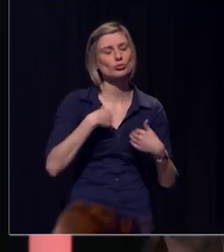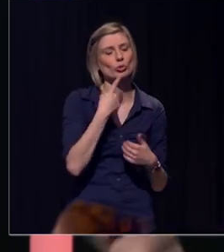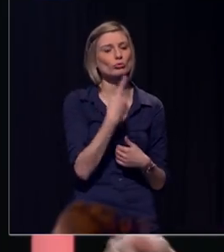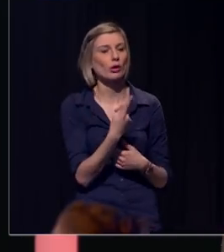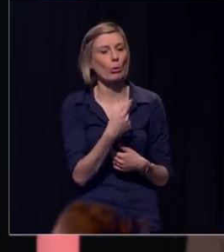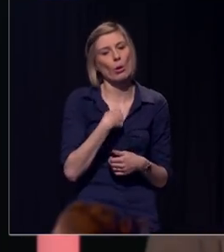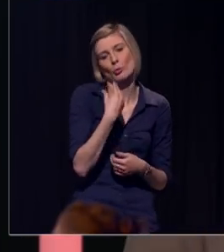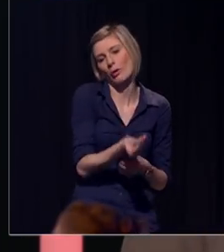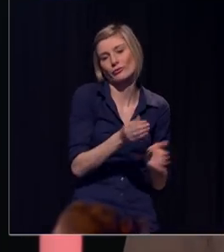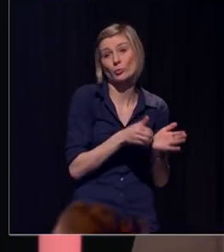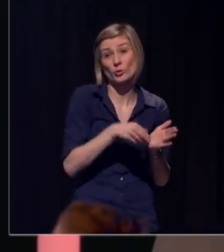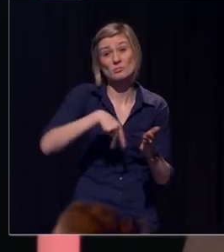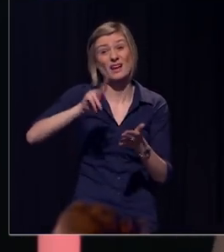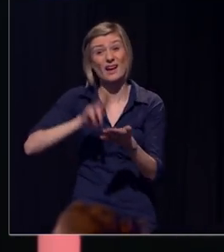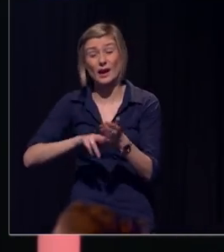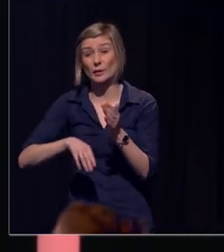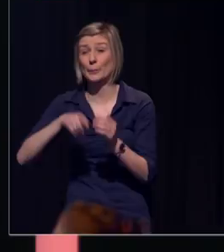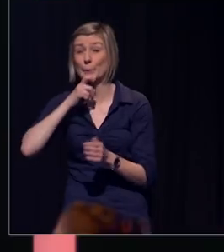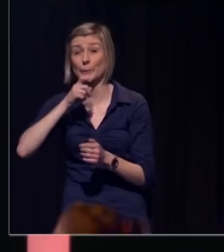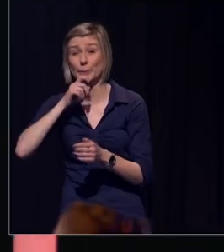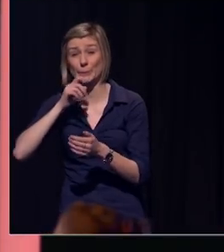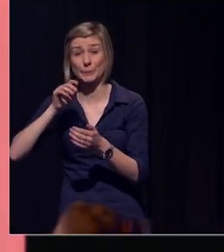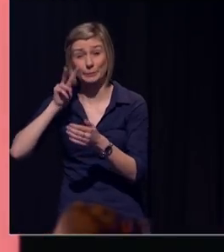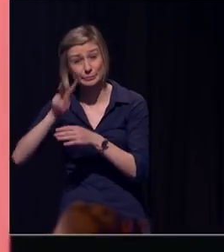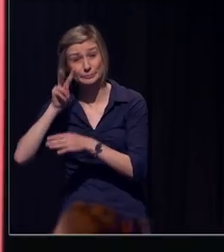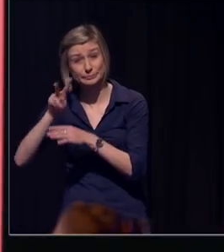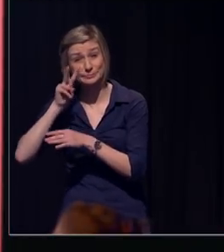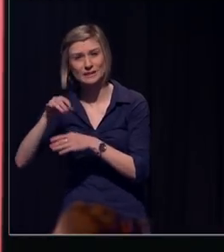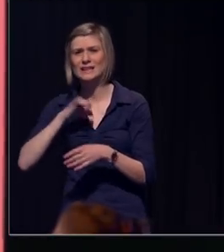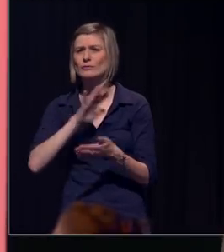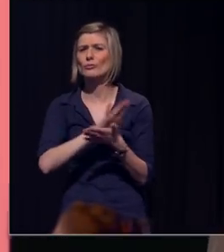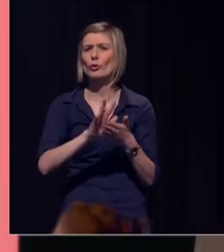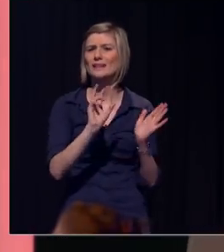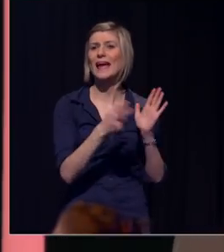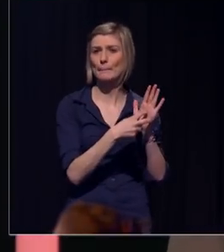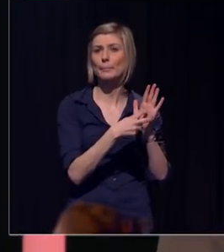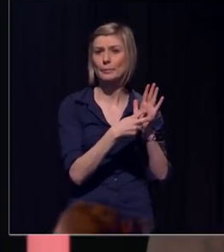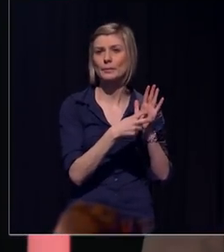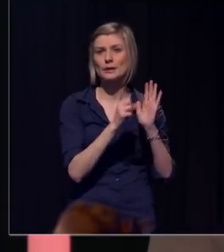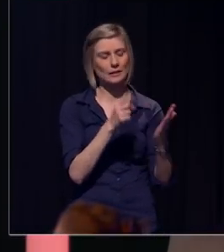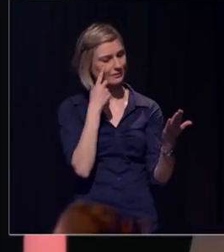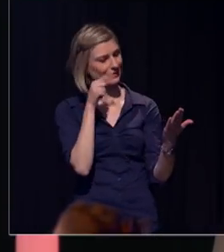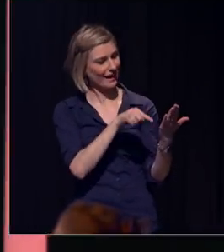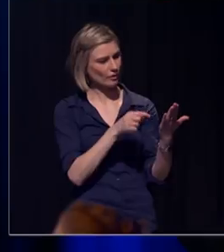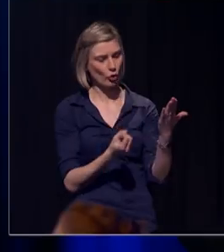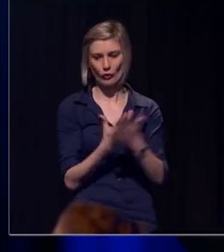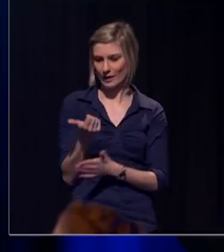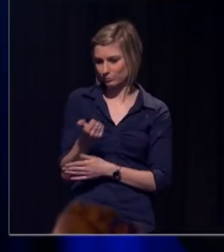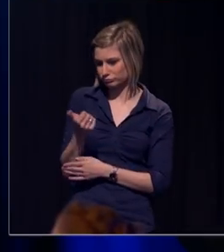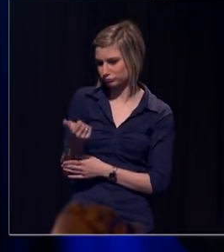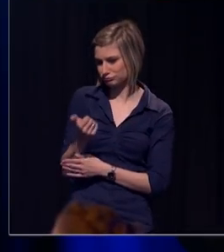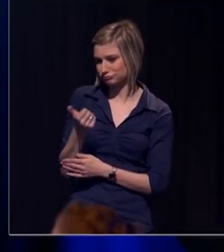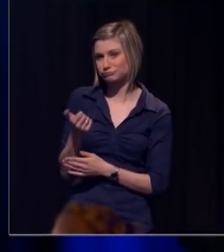kan gewoon een dagboekje bijhouden zijn. Maar er bestaan genoeg apps die in kaart brengen hoeveel je op je smartphone zit. Die